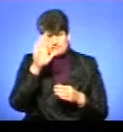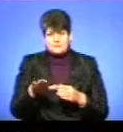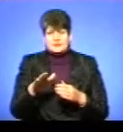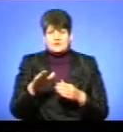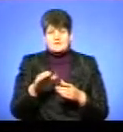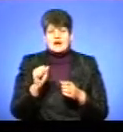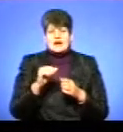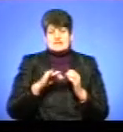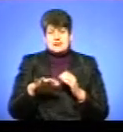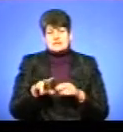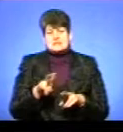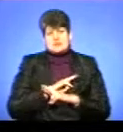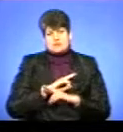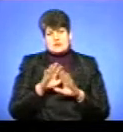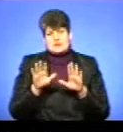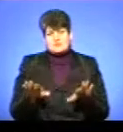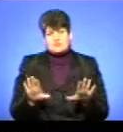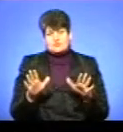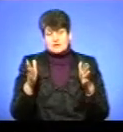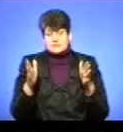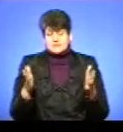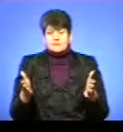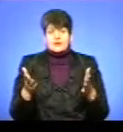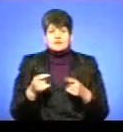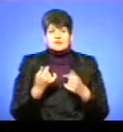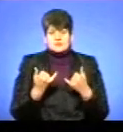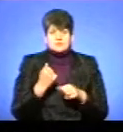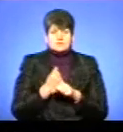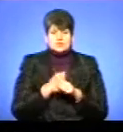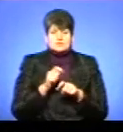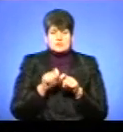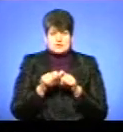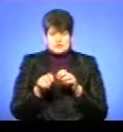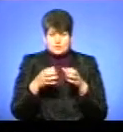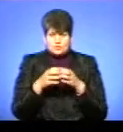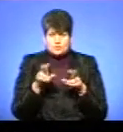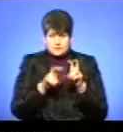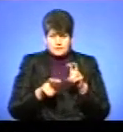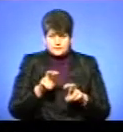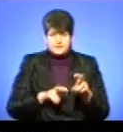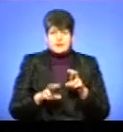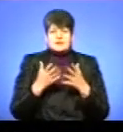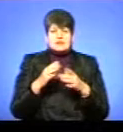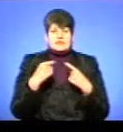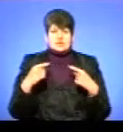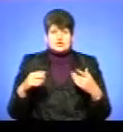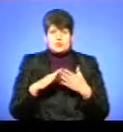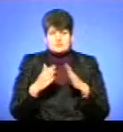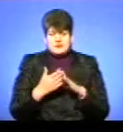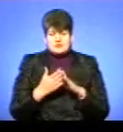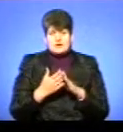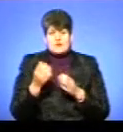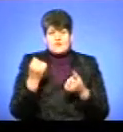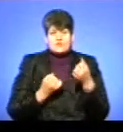загинула на місці події. Наразі на місці події працює слідчо-оперативна група, з'ясовуються всі інші обставини. Попередньо водій